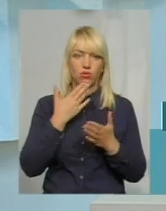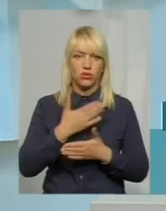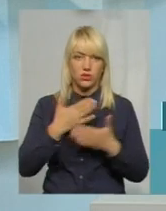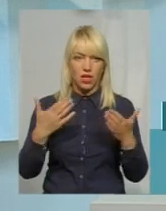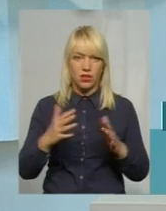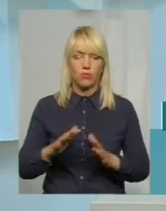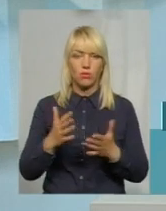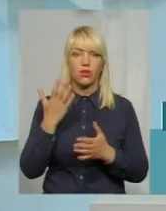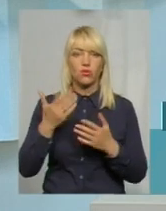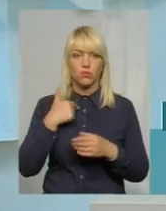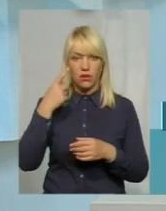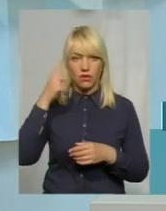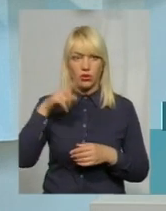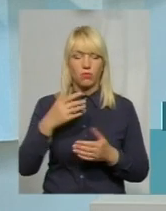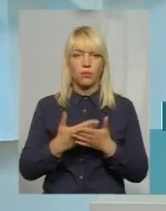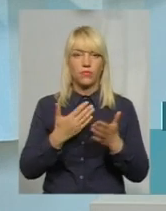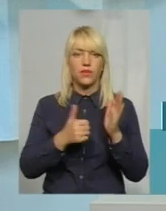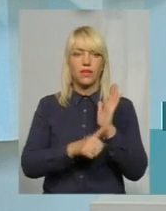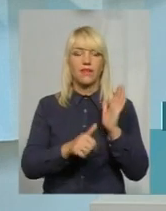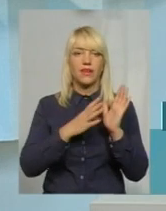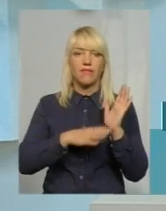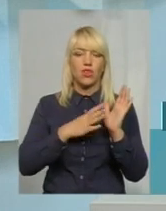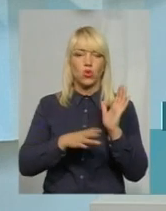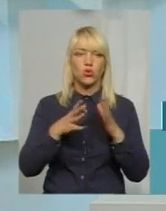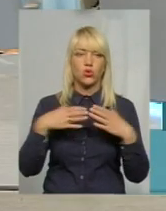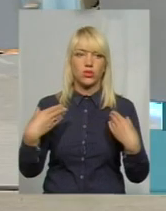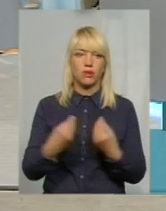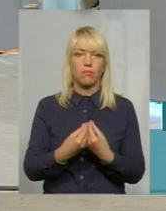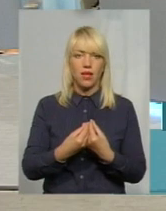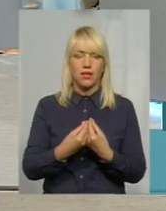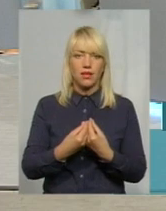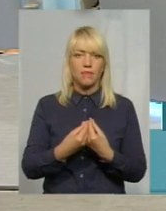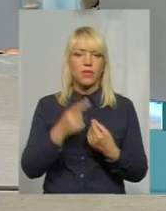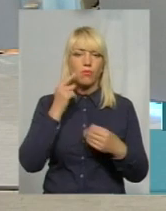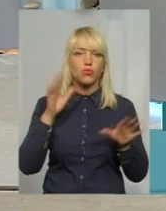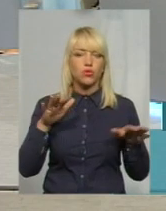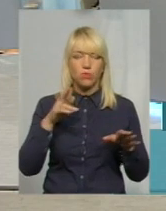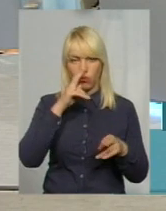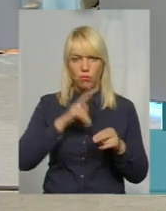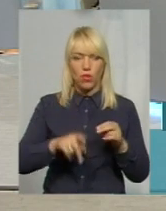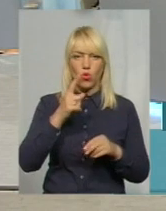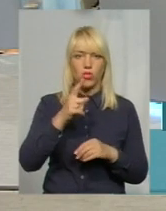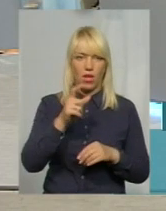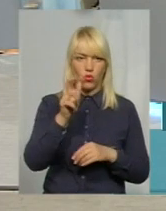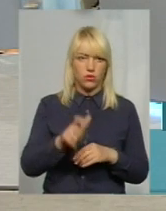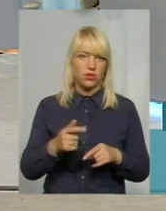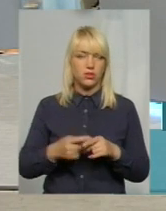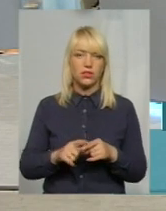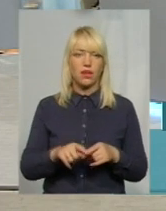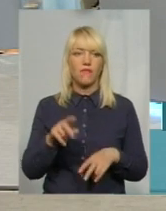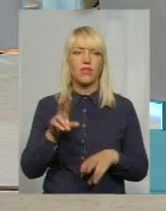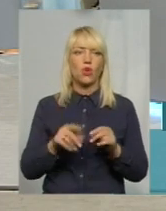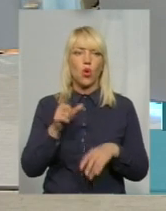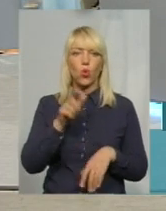наскільки мені відомо, біля 90 сімей пропало в однієї людини, це вже дійсно людина